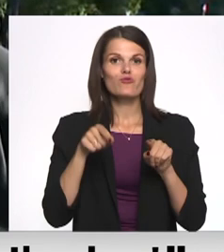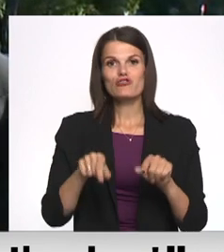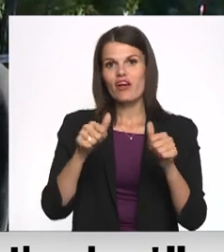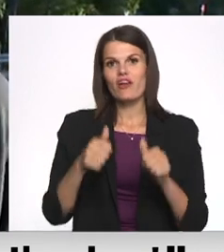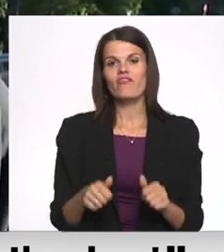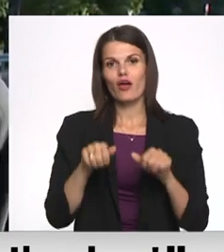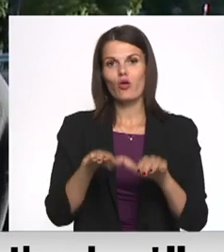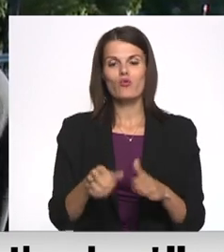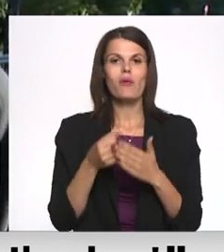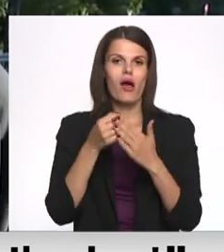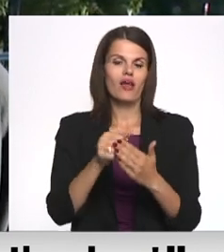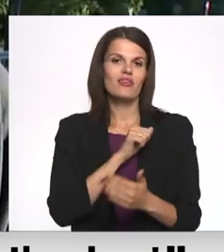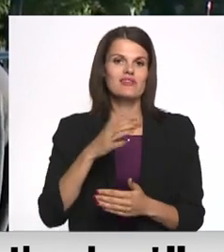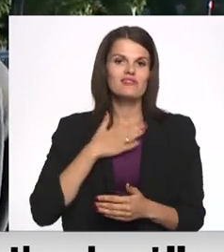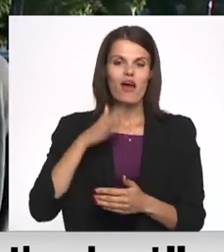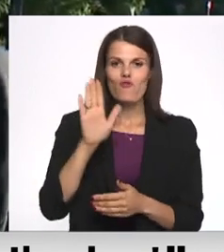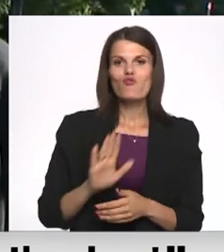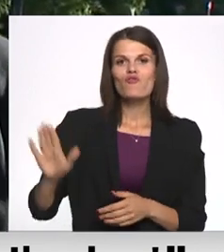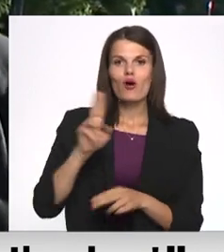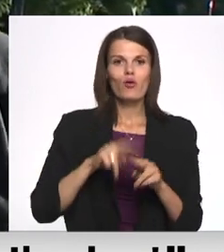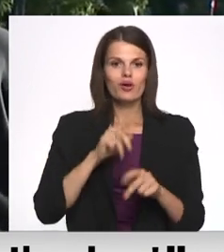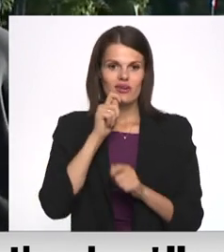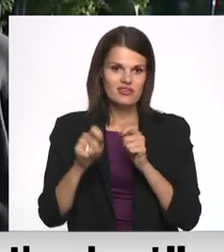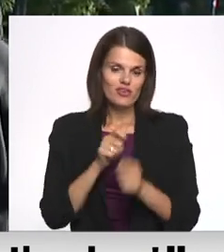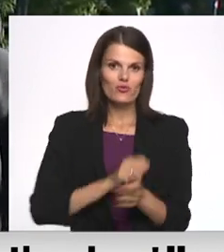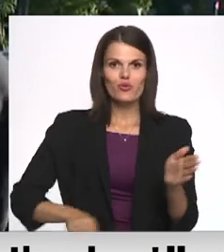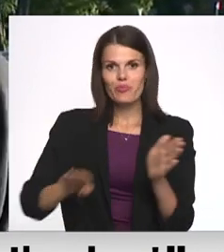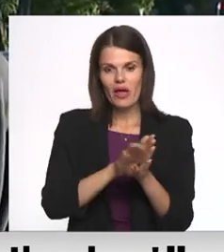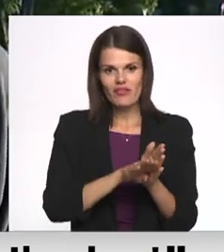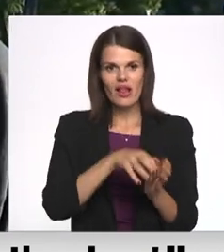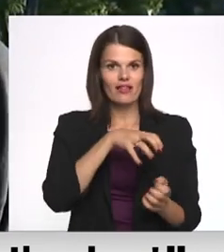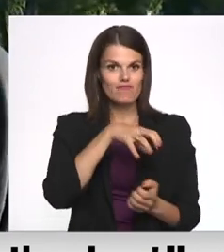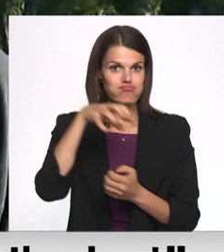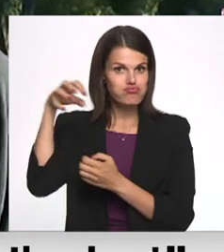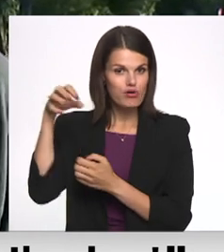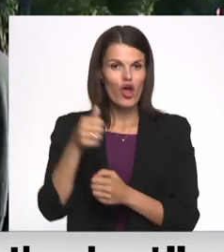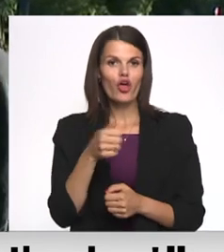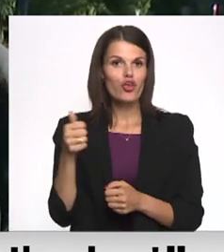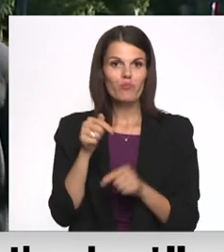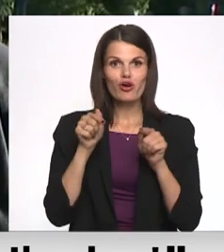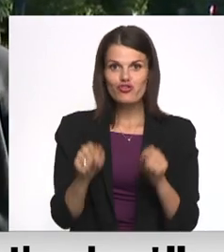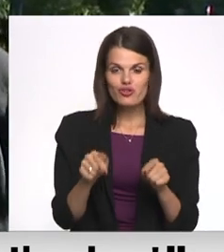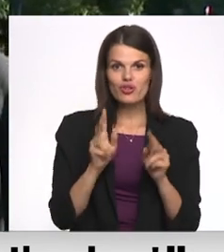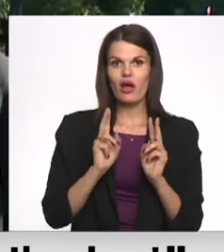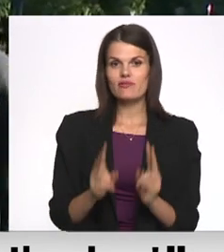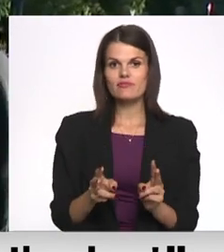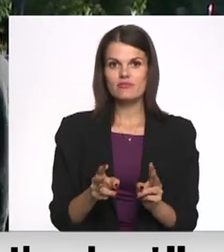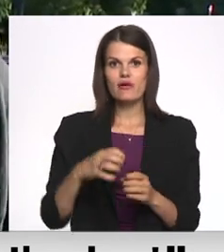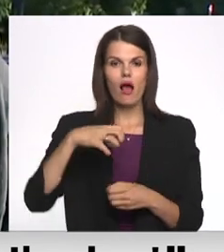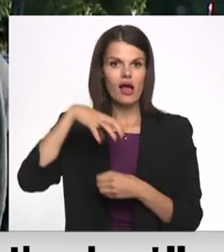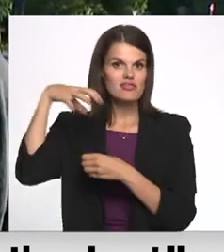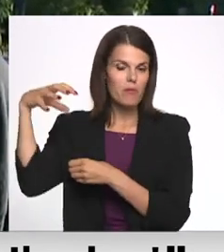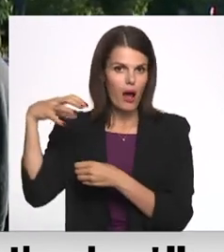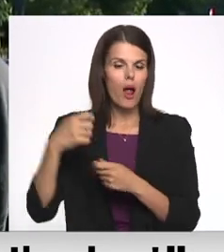nolēmaši atbalstīt savu valsti un ziedot un piedalīties lidojumā. Ļoti īpaši ir arī tas, ka jūs teicāt, gaisa